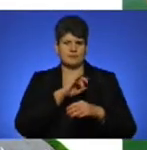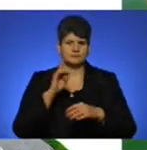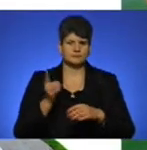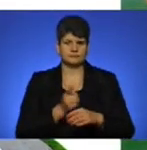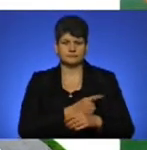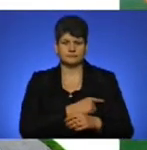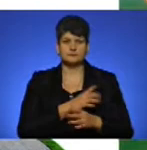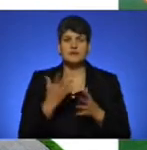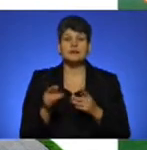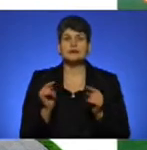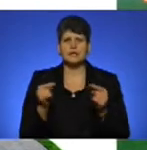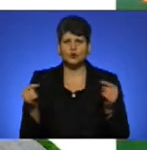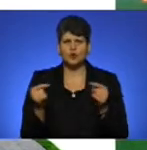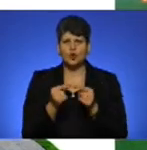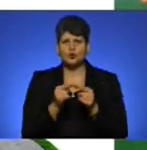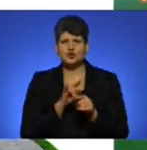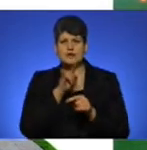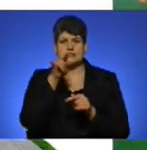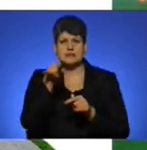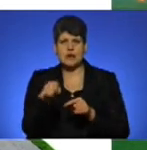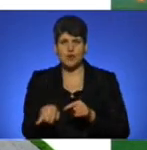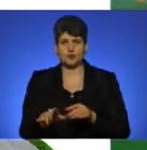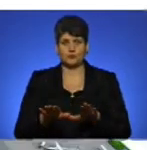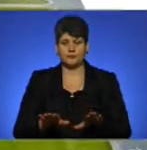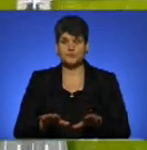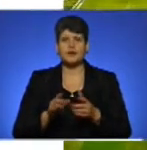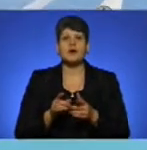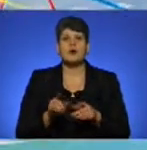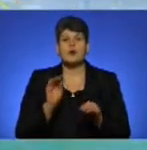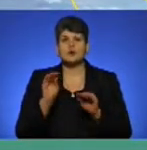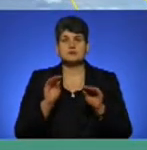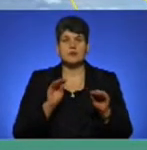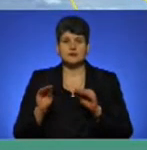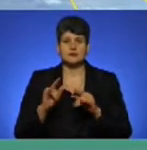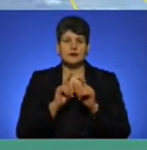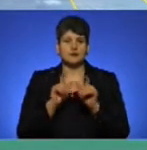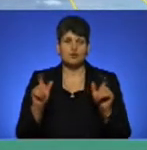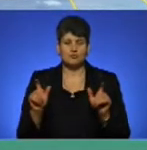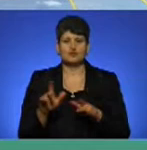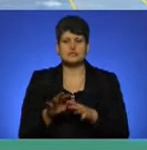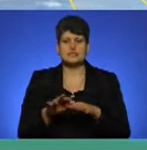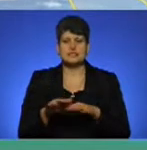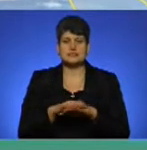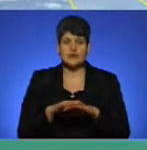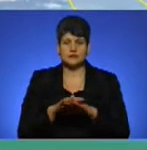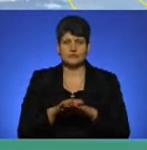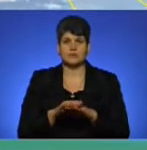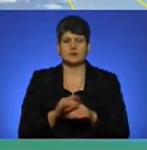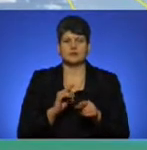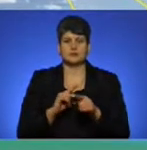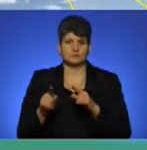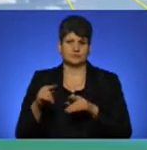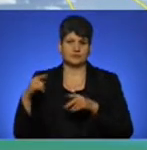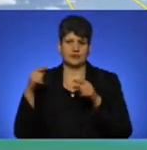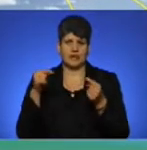інтенсивності для точного заходу на посадку. Оснащення аеродрому засобами інструментального заходу на посадку для